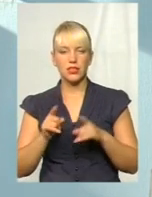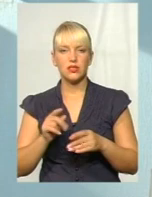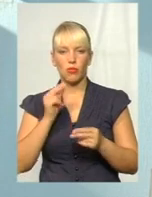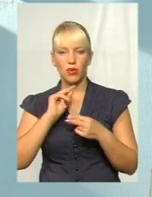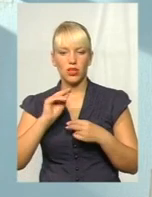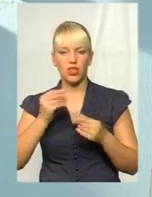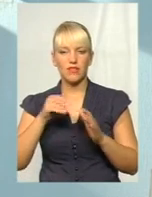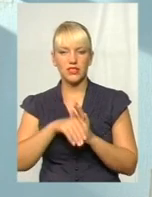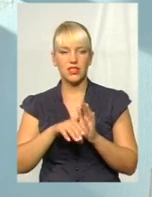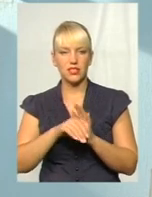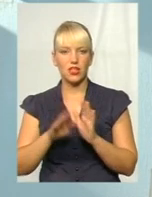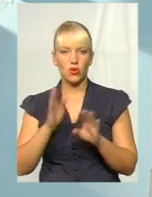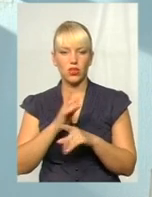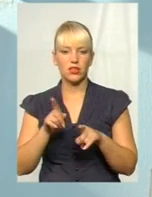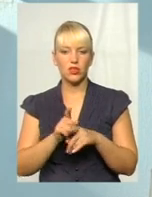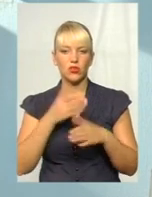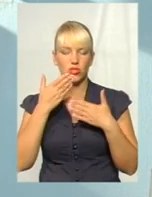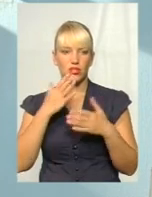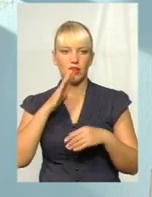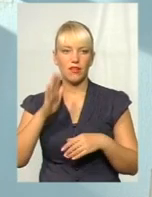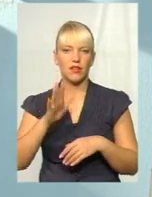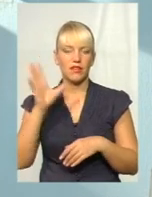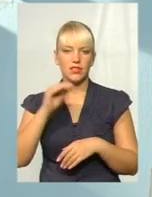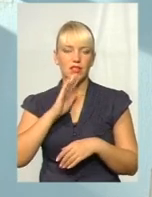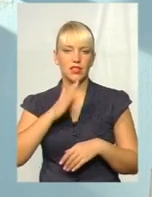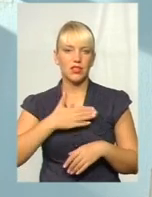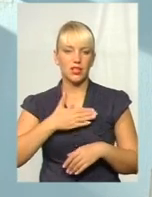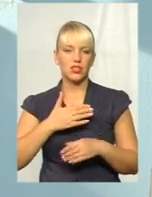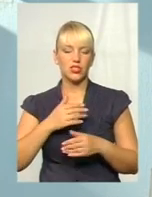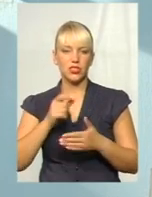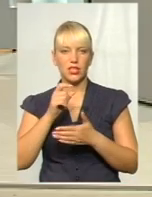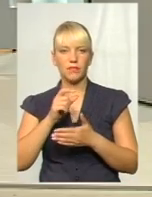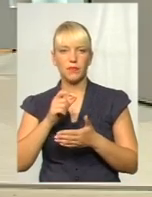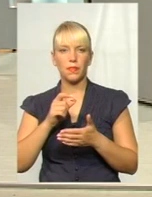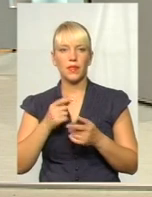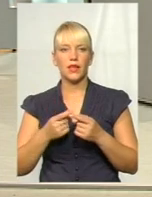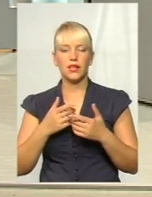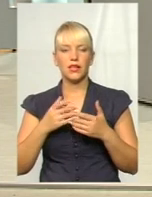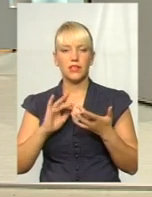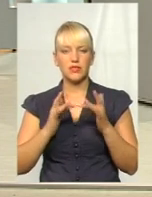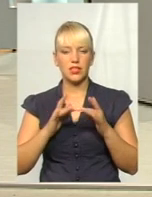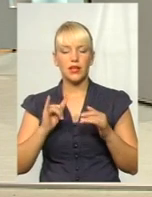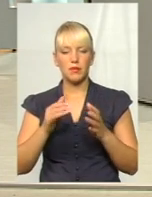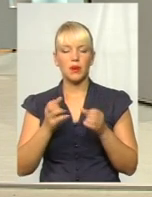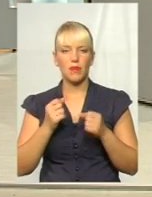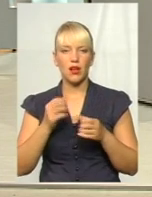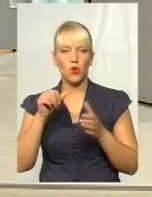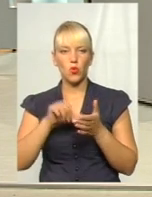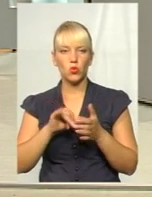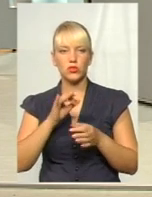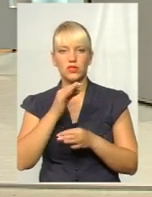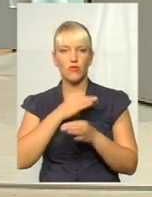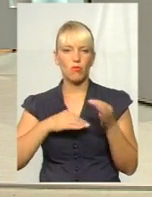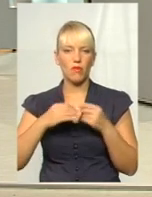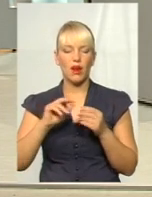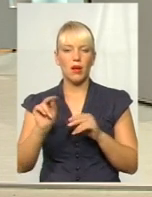інвестиційного клімату. Також читає всі наші силочки і приймає участь в обговоренні правок до